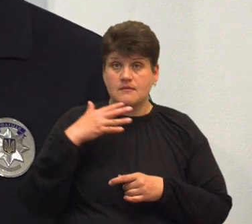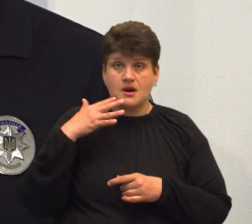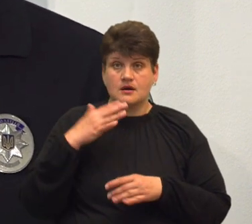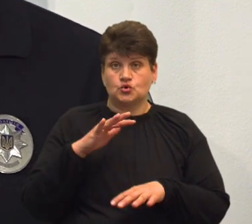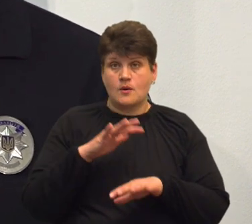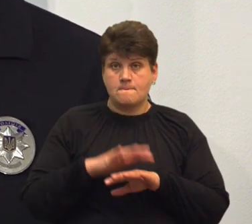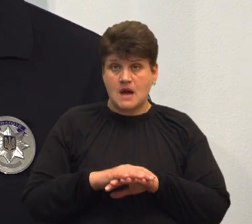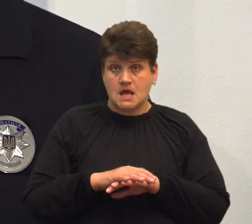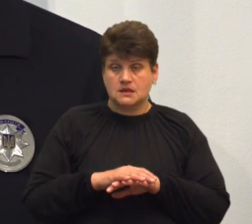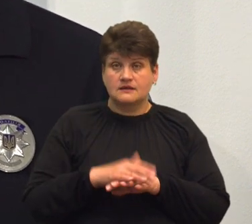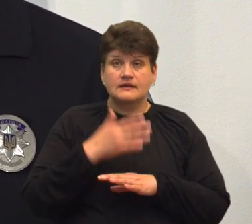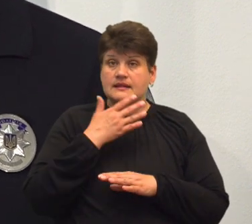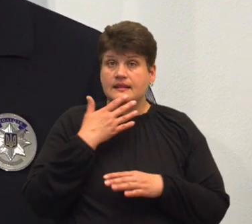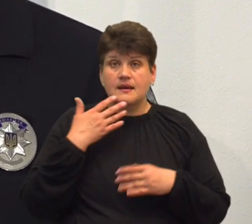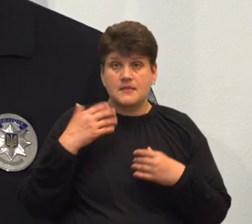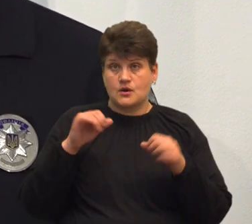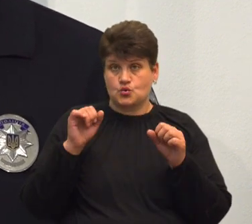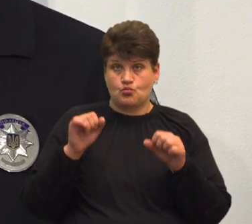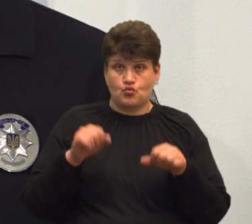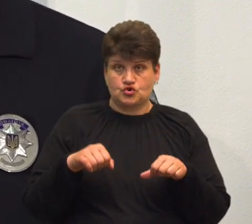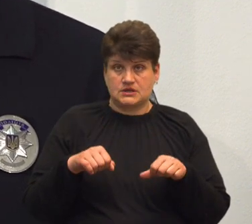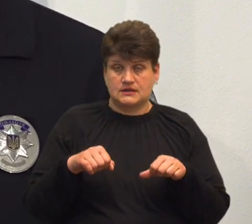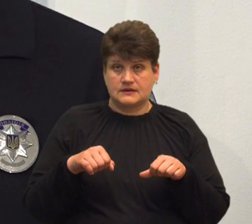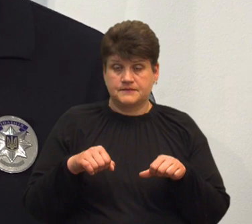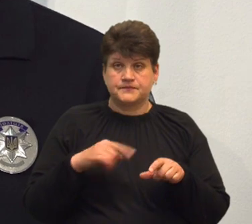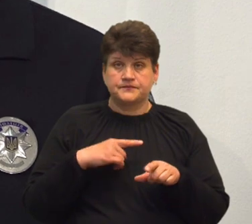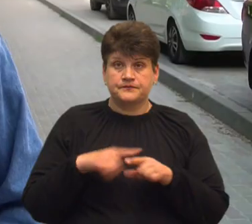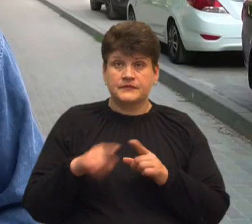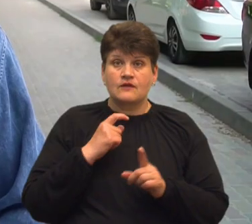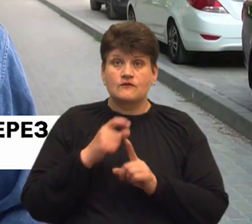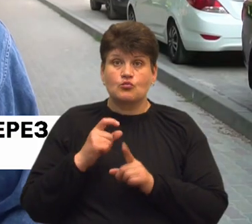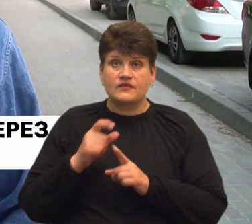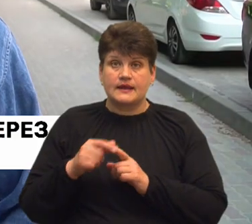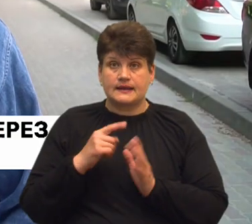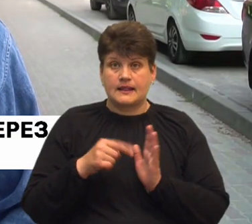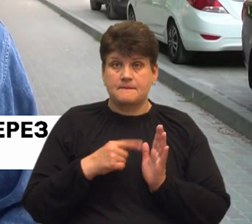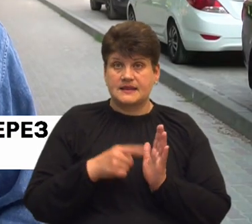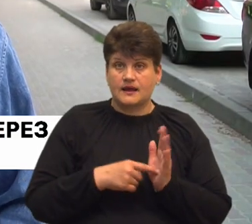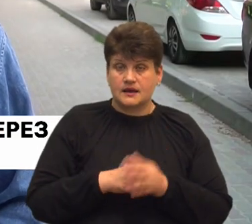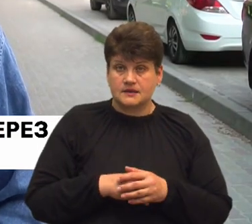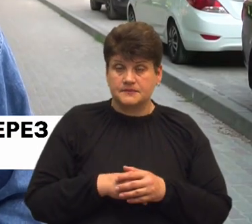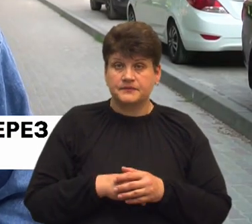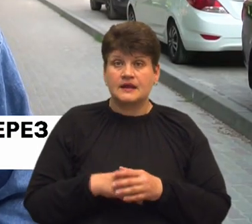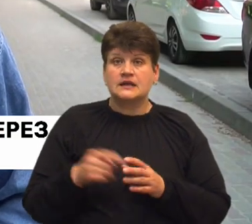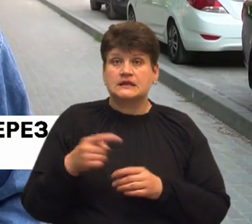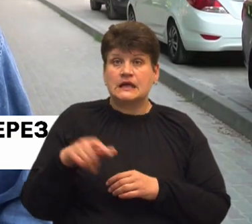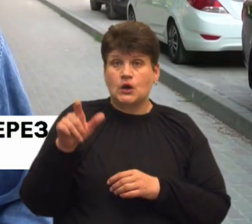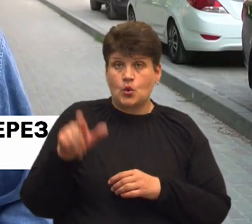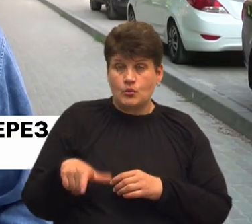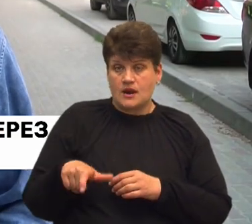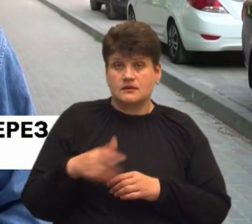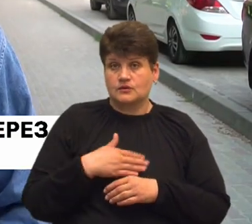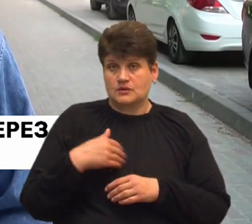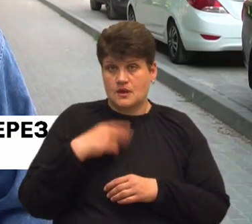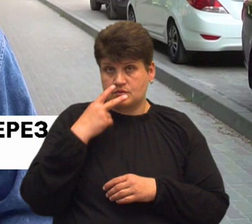не мають можливості оперативно відповідати на всі запитання. Тернополянка Оксана, яка не захотіла показувати своє